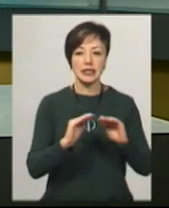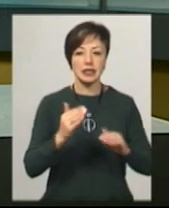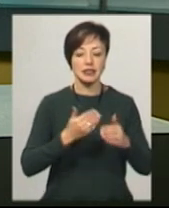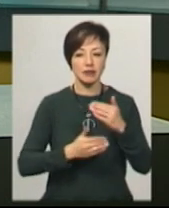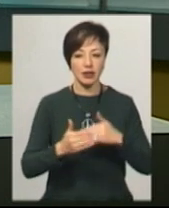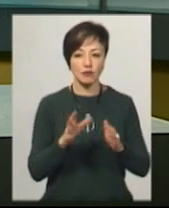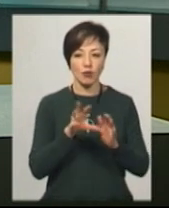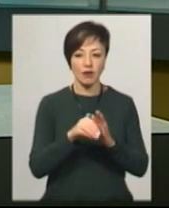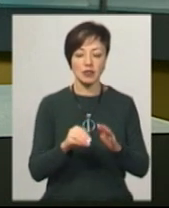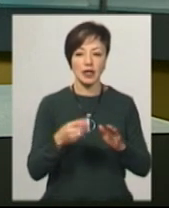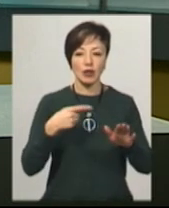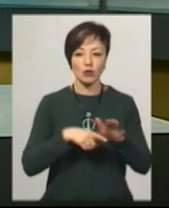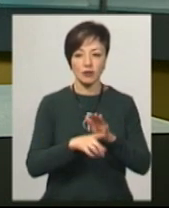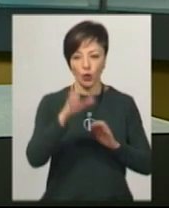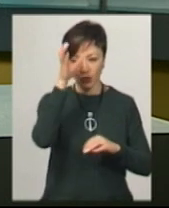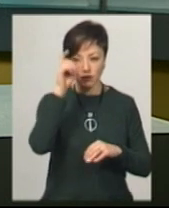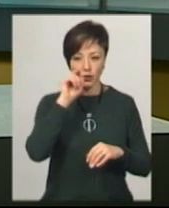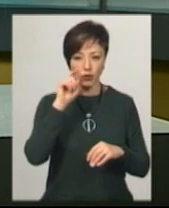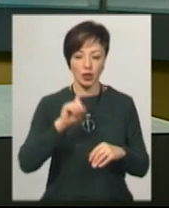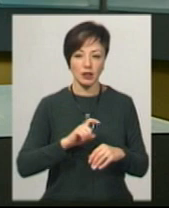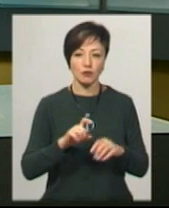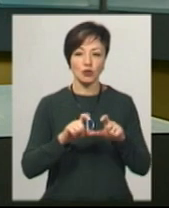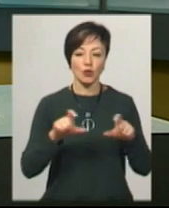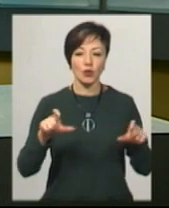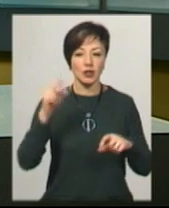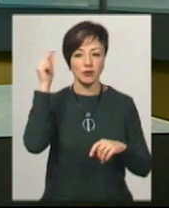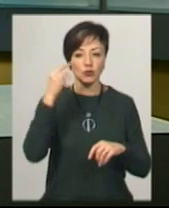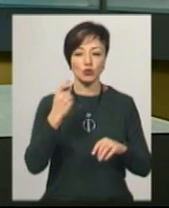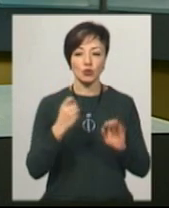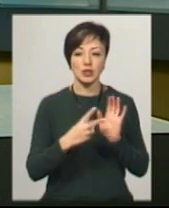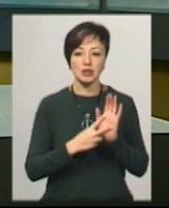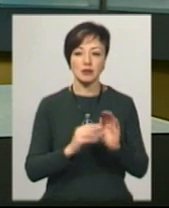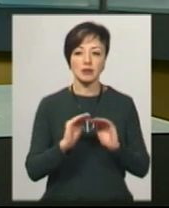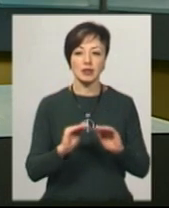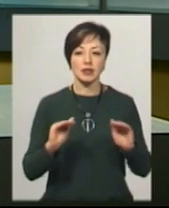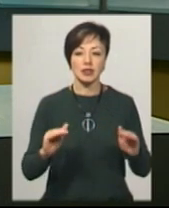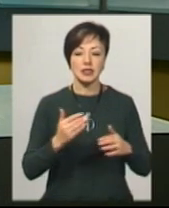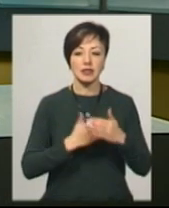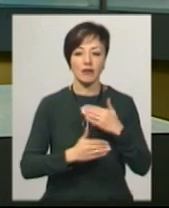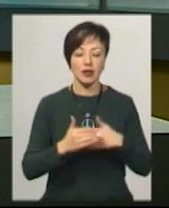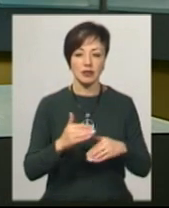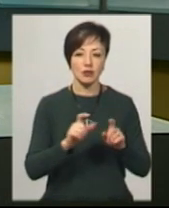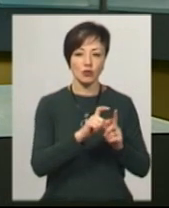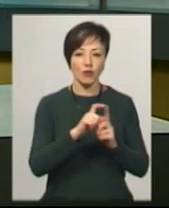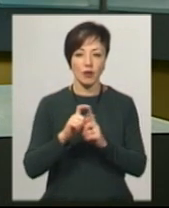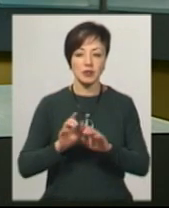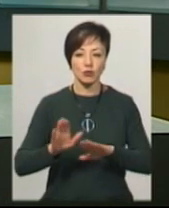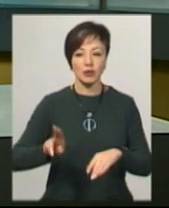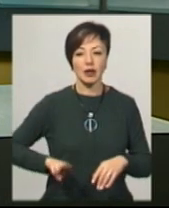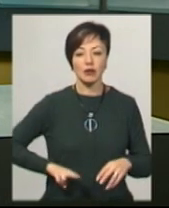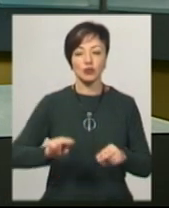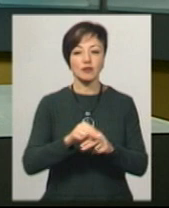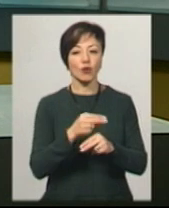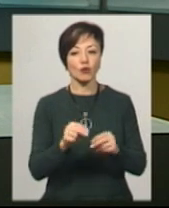і впровадження інклюзивної освіти в Україні. У школі навчається 107 учнів з інвалідністю. За словами заступниці директора з